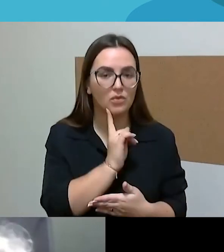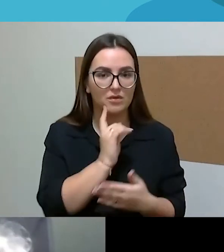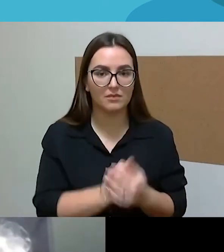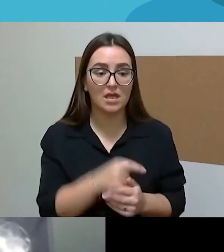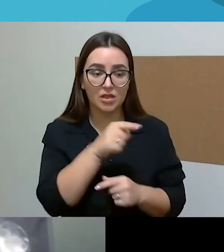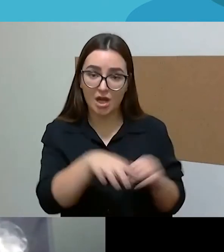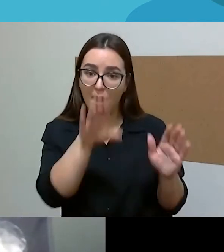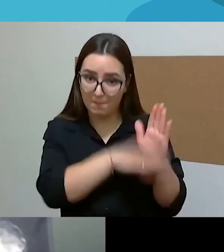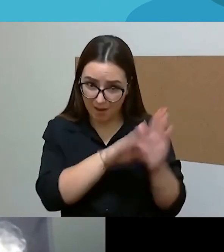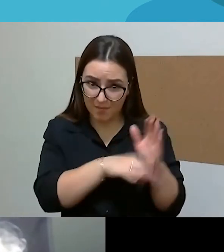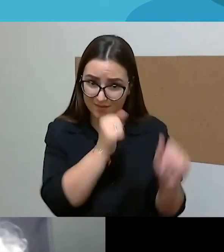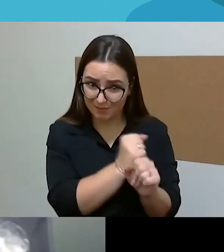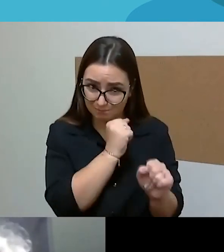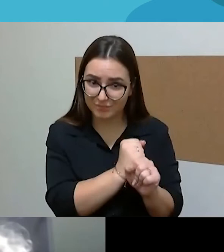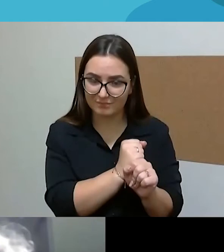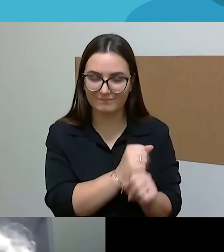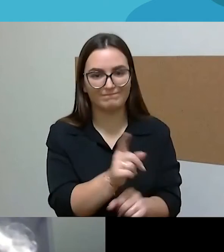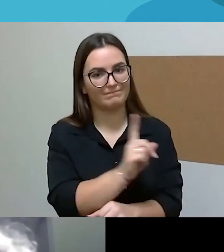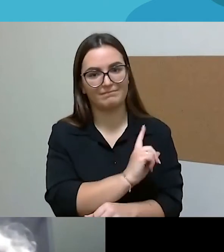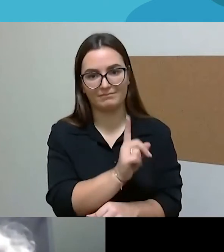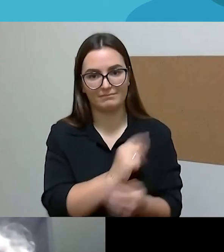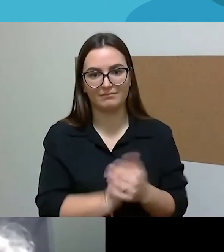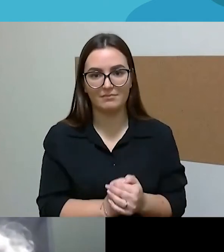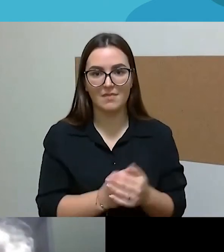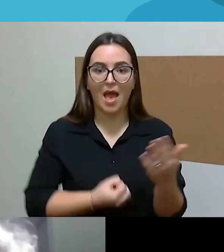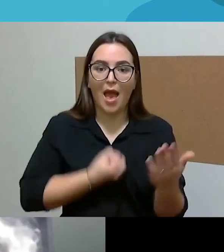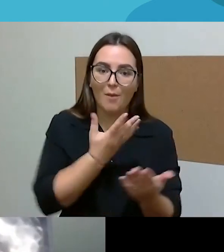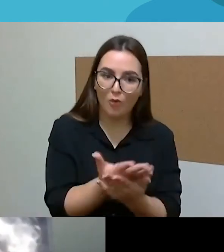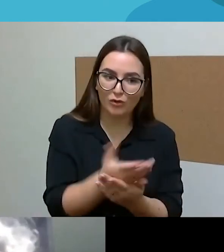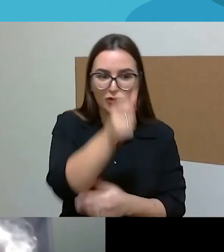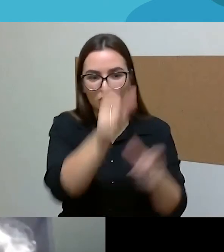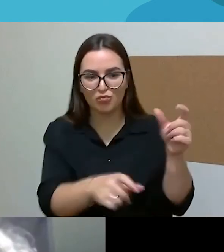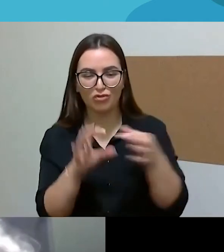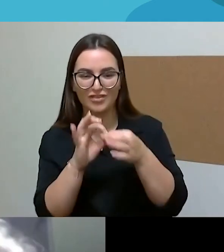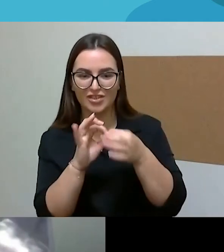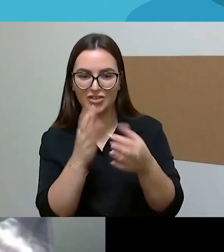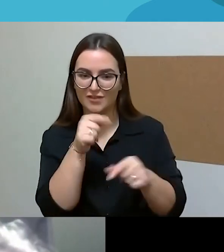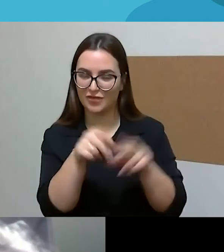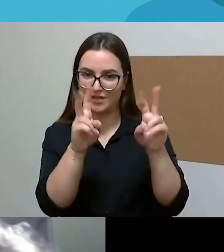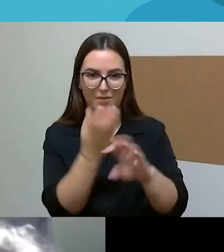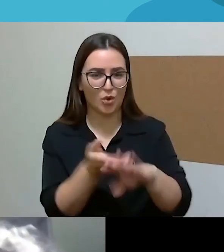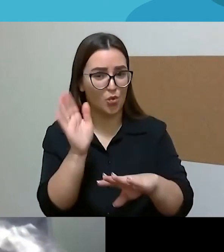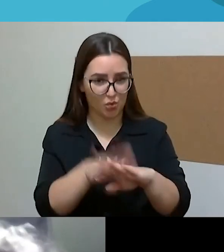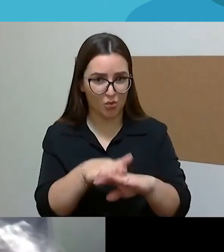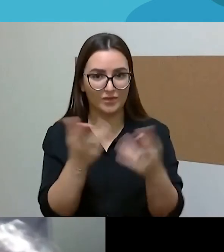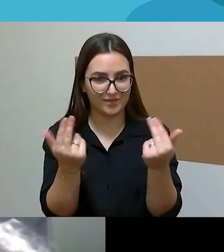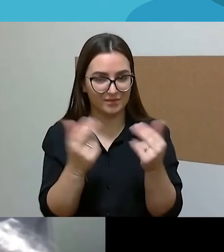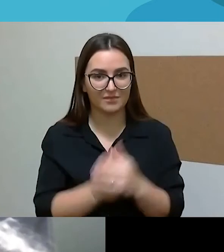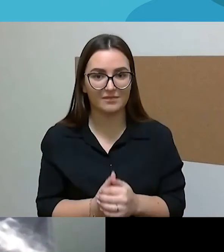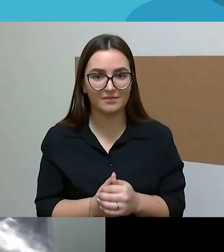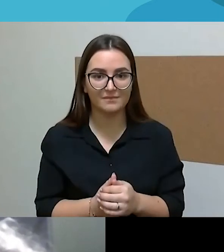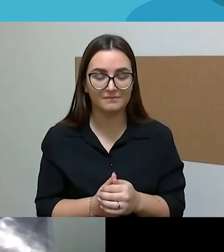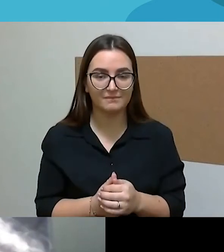paprasta padaryti. Apskritai, emocija žmonių santykiai yra labai sudėtinga ir dvietai. Tai galbūt, nu,